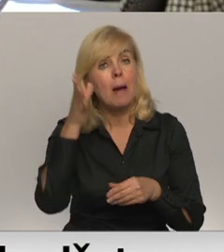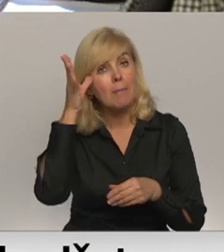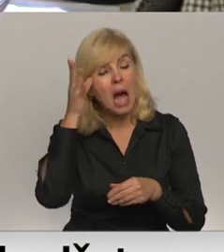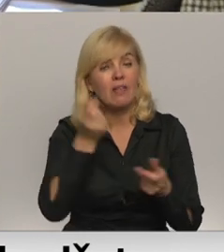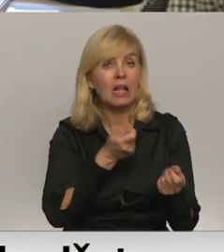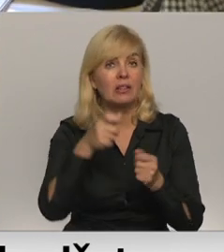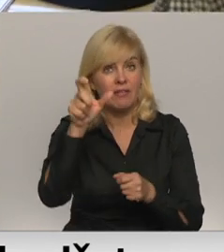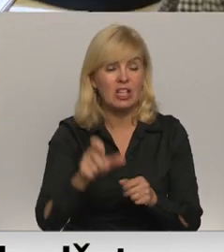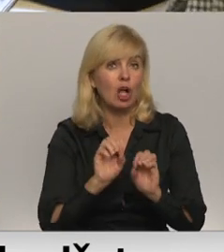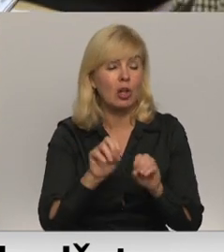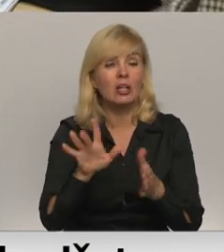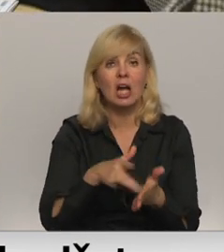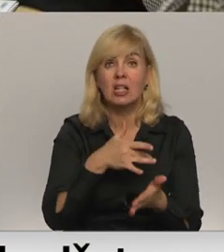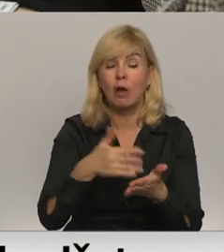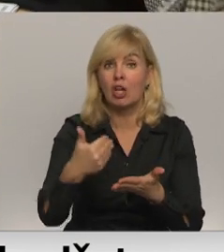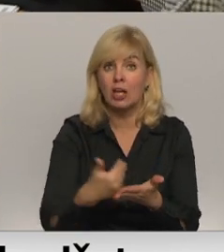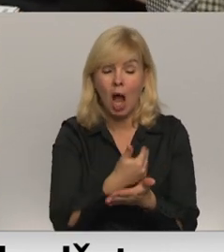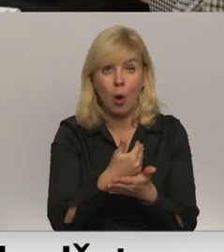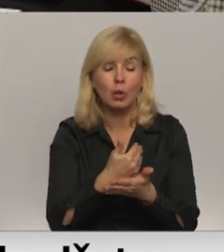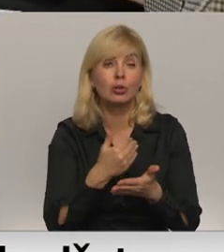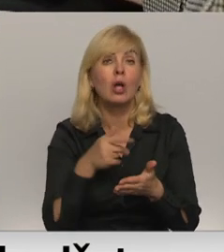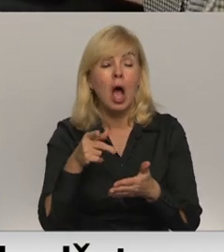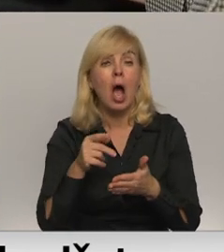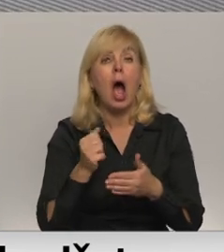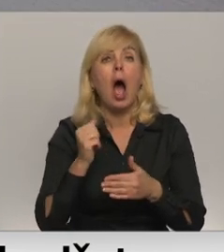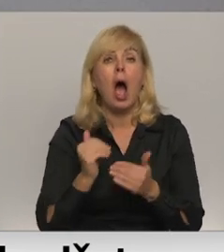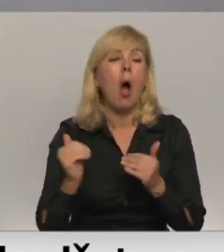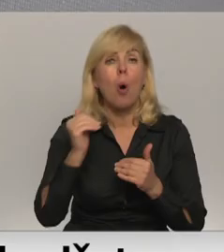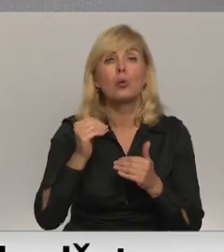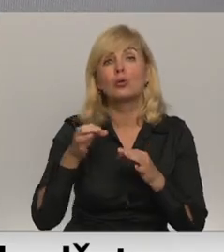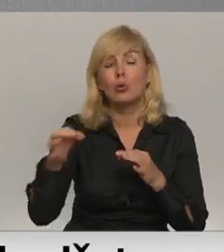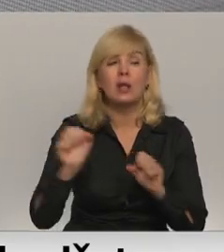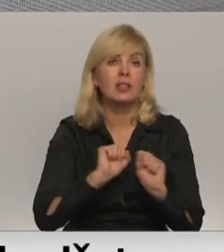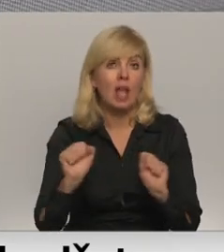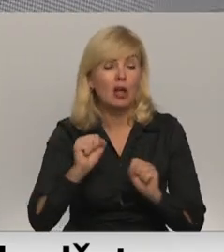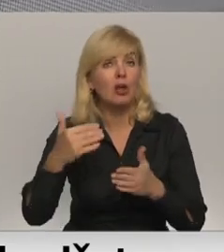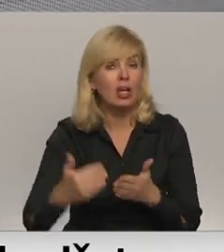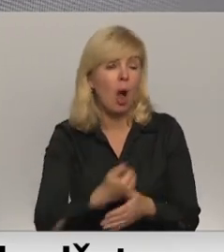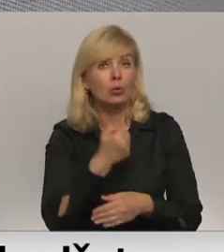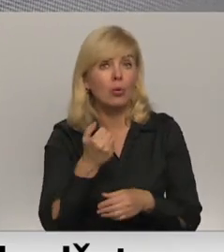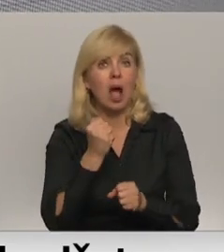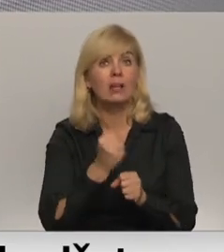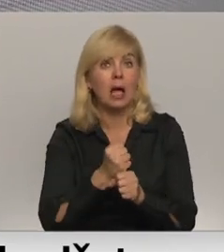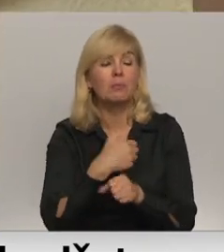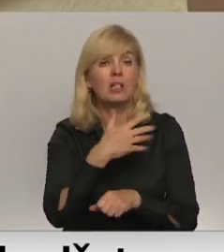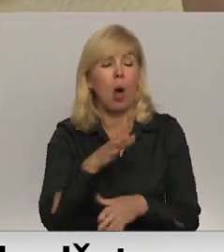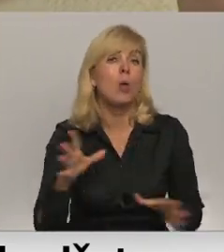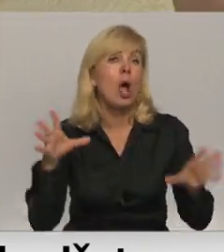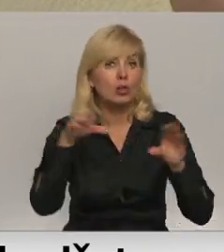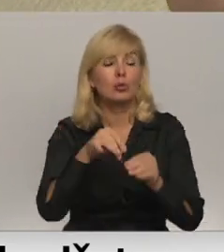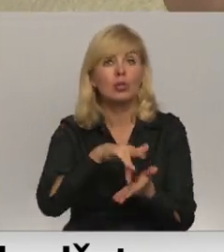gan skaidro, ka grāmatveža jaunajā augstākavas novadās teigušies, jo no jaunā gada to darbs tiek centralizēts.